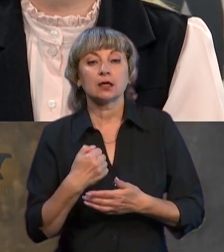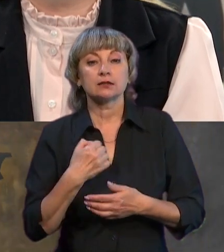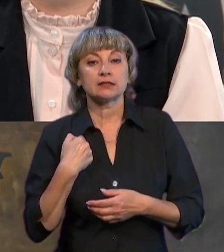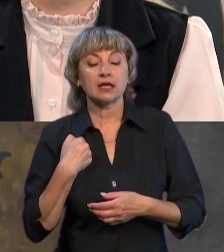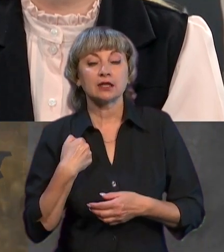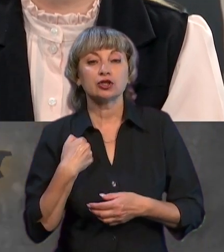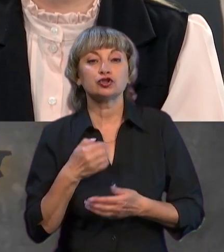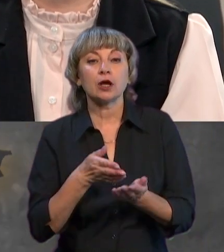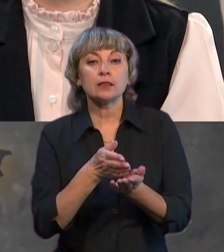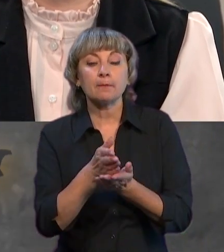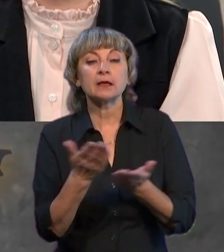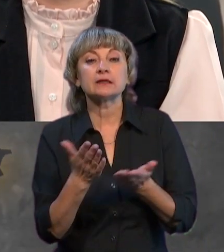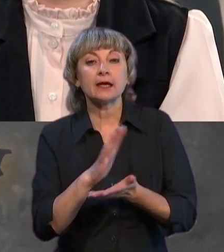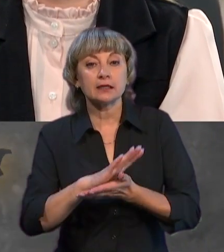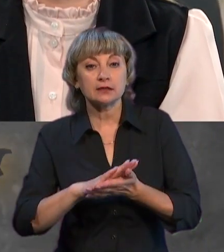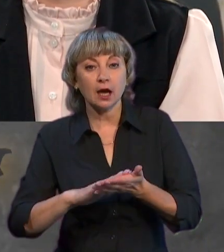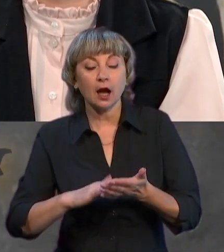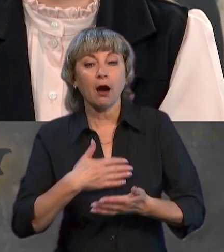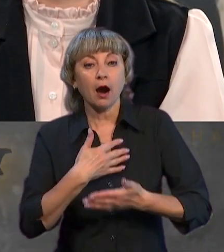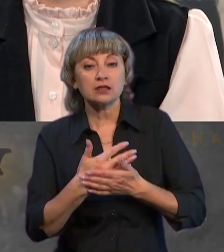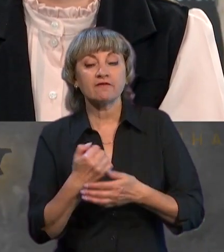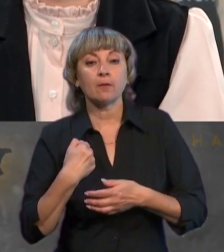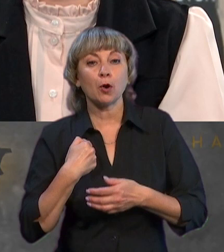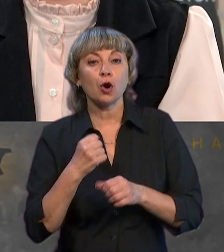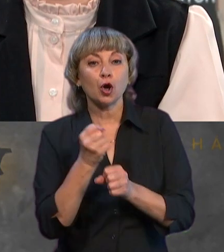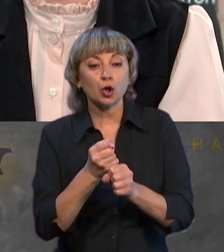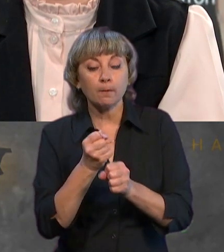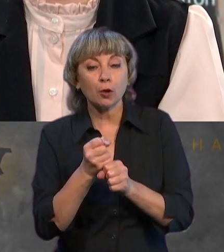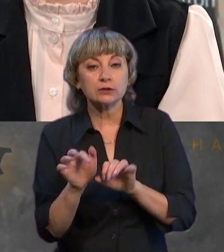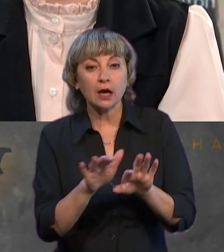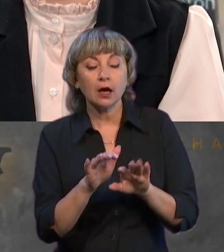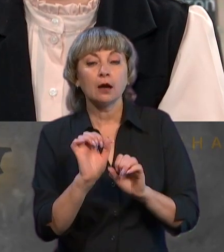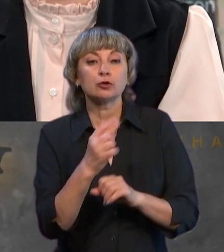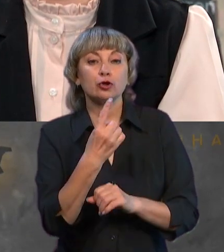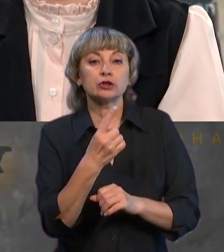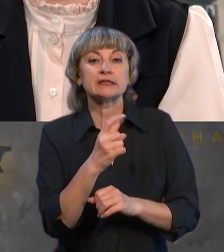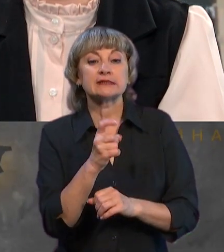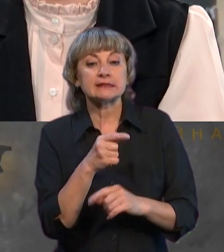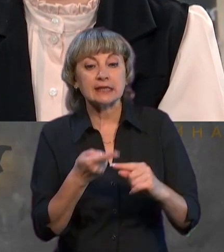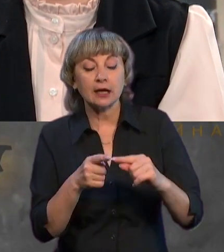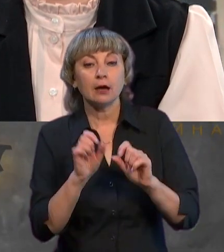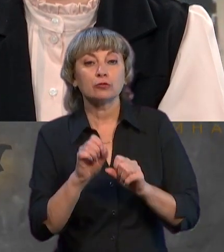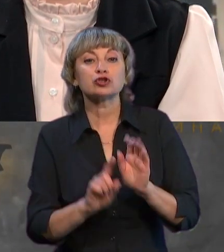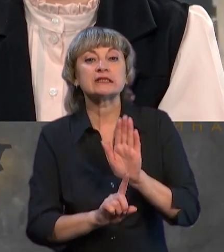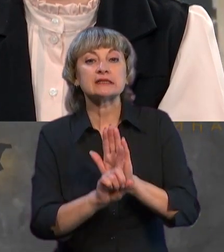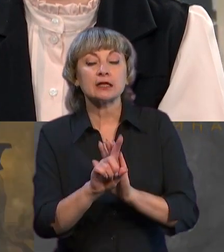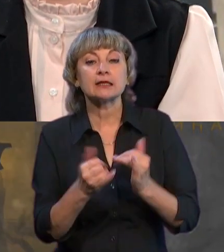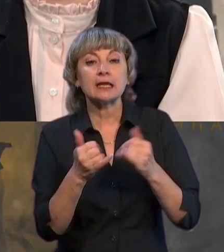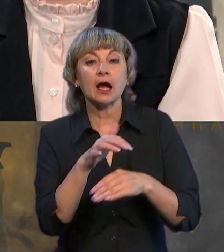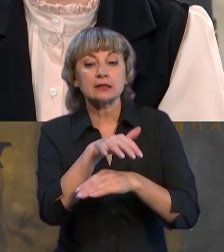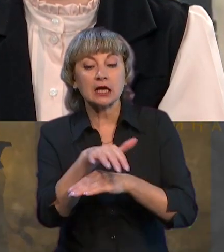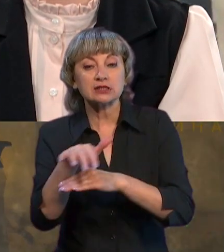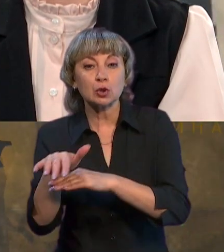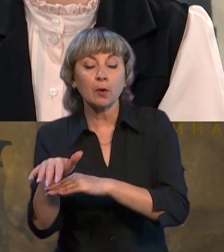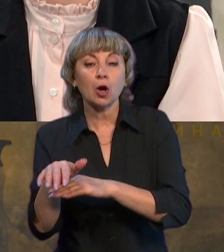напрямків, де йде активна бойова робота. Вони можуть, один із них, бути стартом для наступу